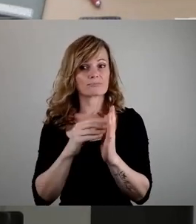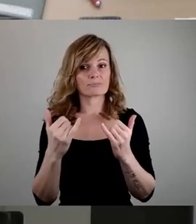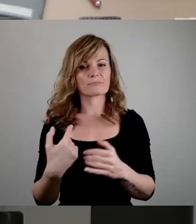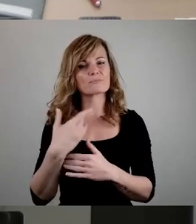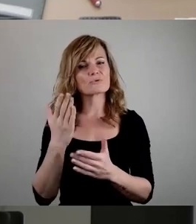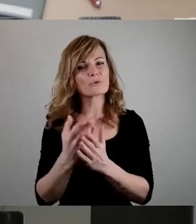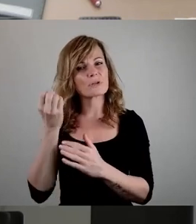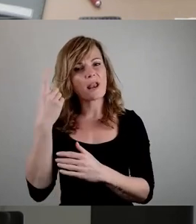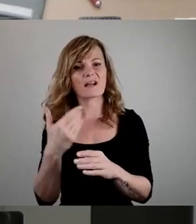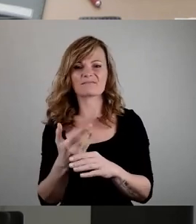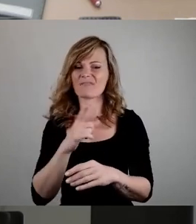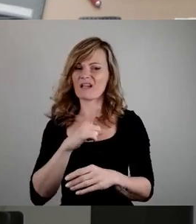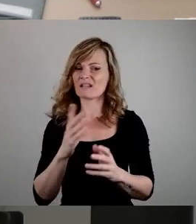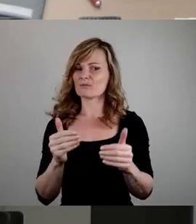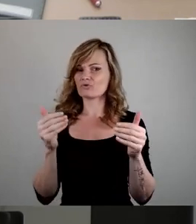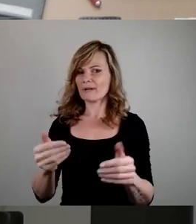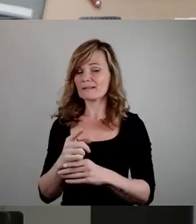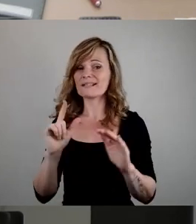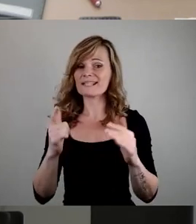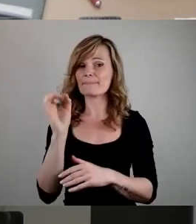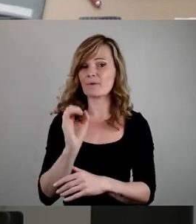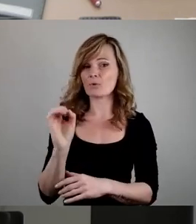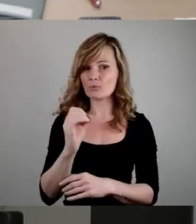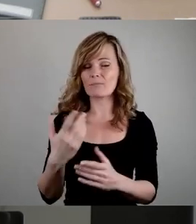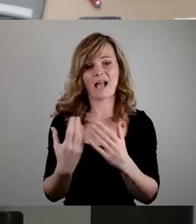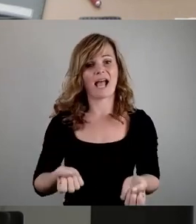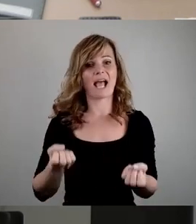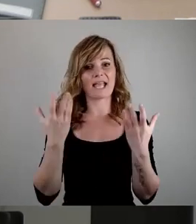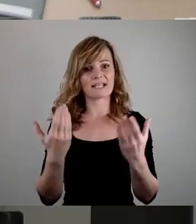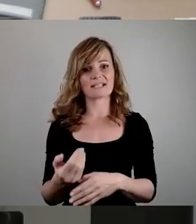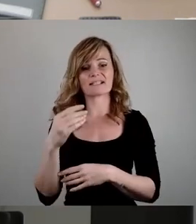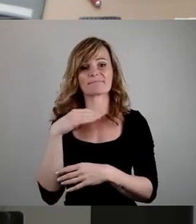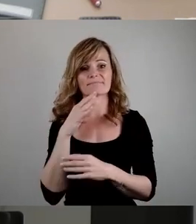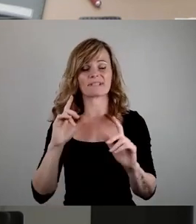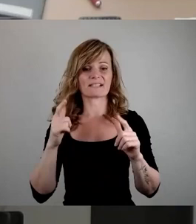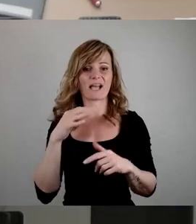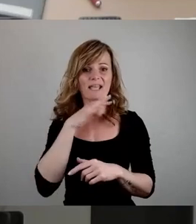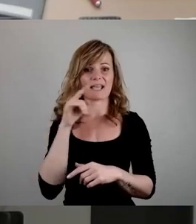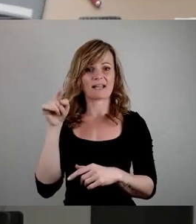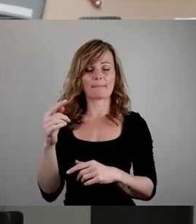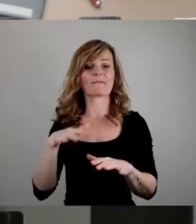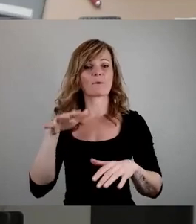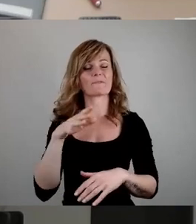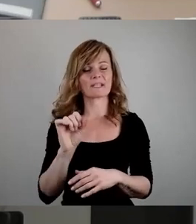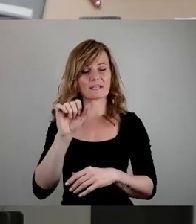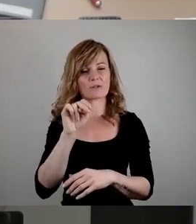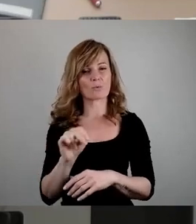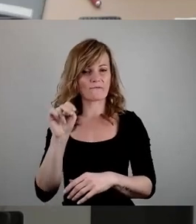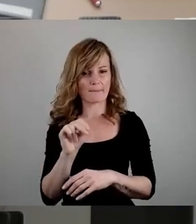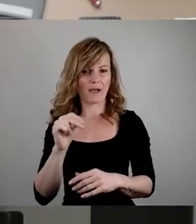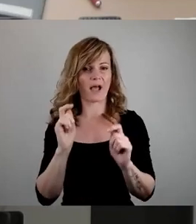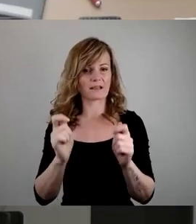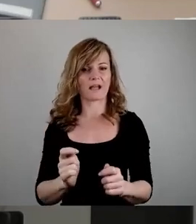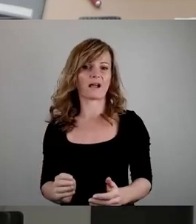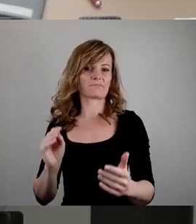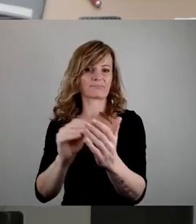sie kommt zu spät. Am 7. Oktober war das Ereignis in Israel, was hier erwähnt wird. Am 15.11. ist der Antrag datiert. Der